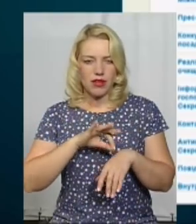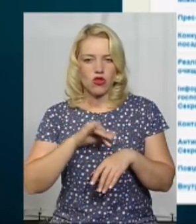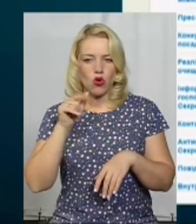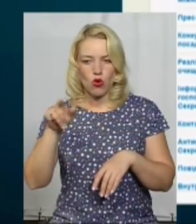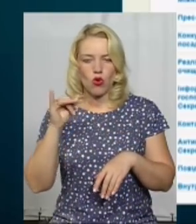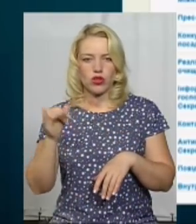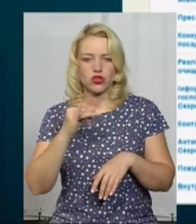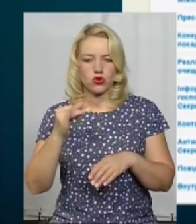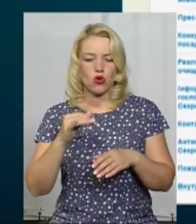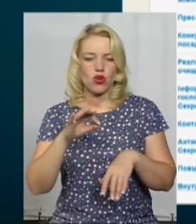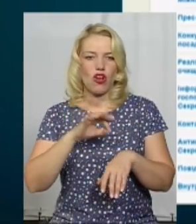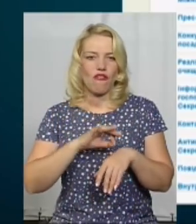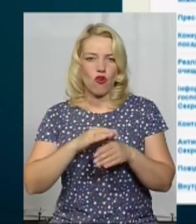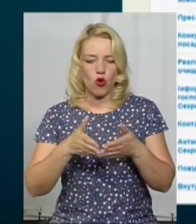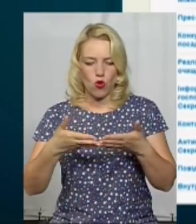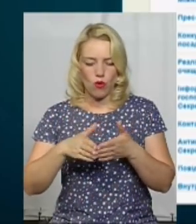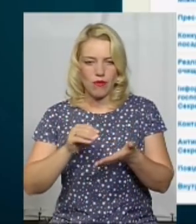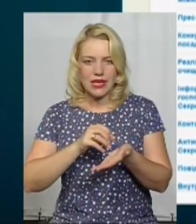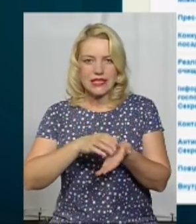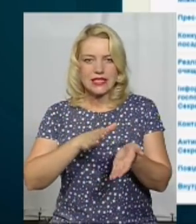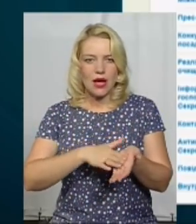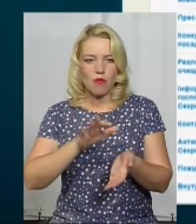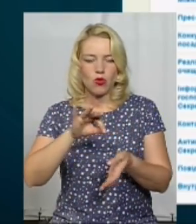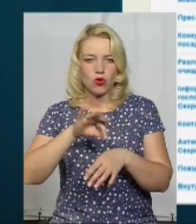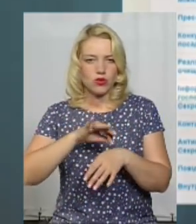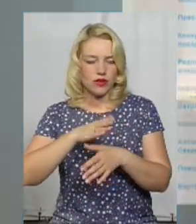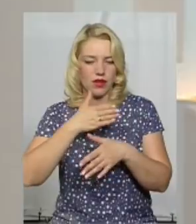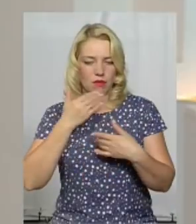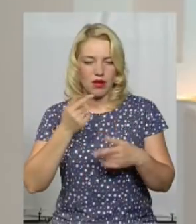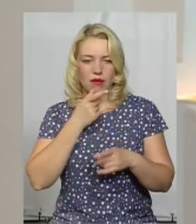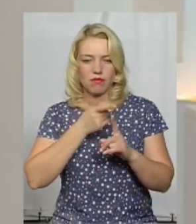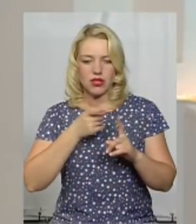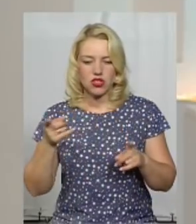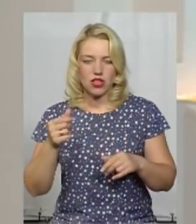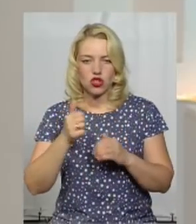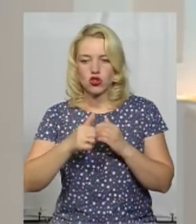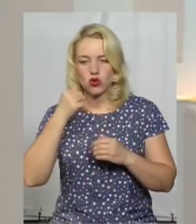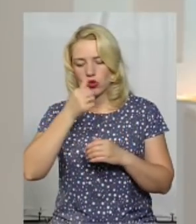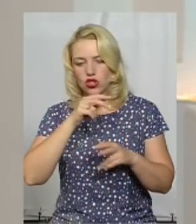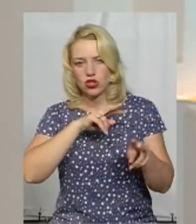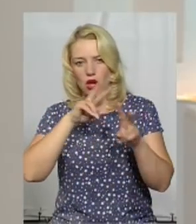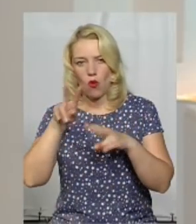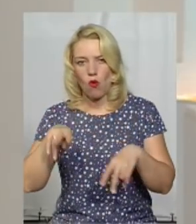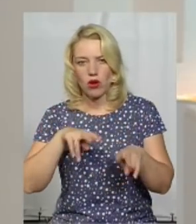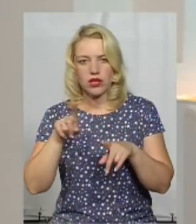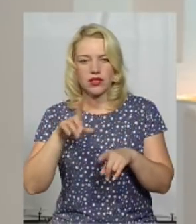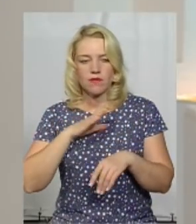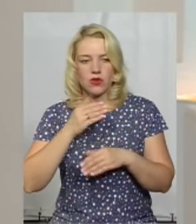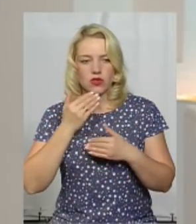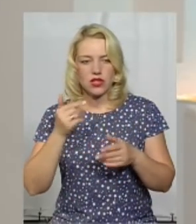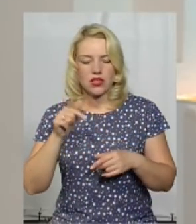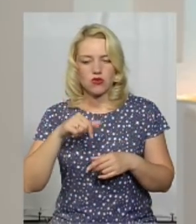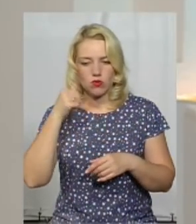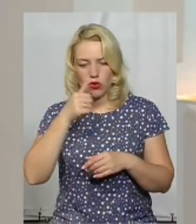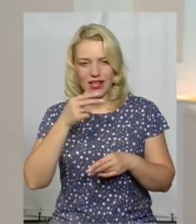записів про наявність грижі немає. Більше того, під час щорічних оглядів, останній з яких проводився у березні цього року,